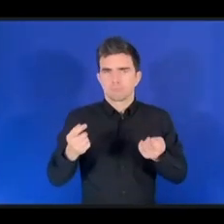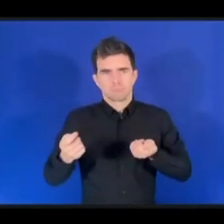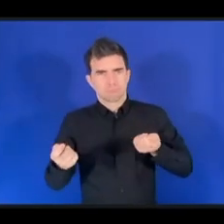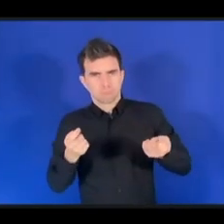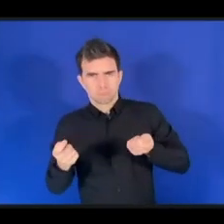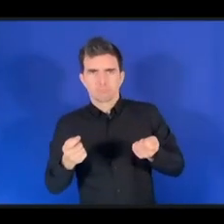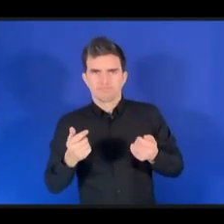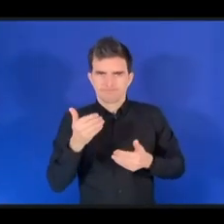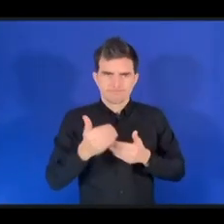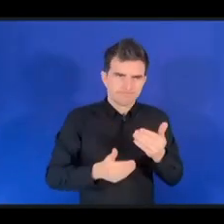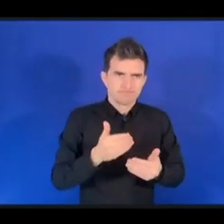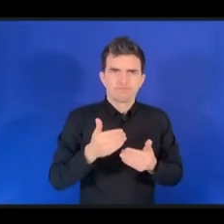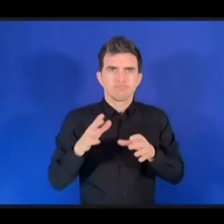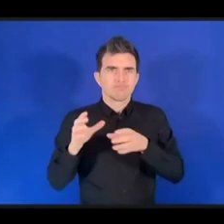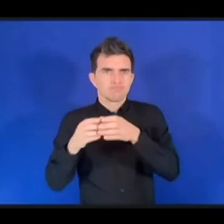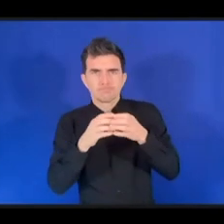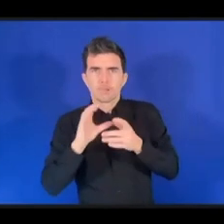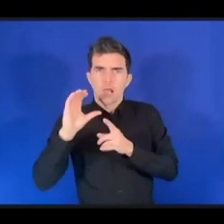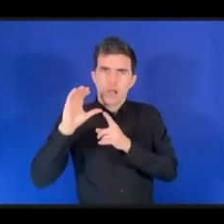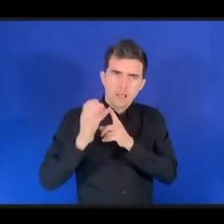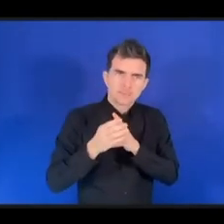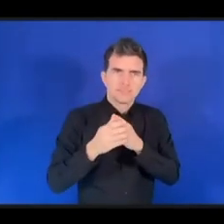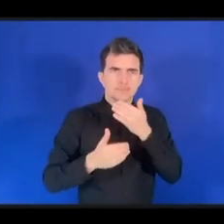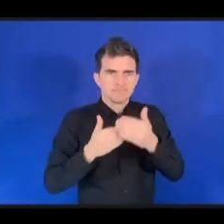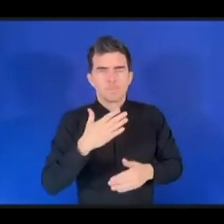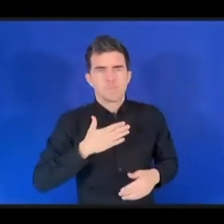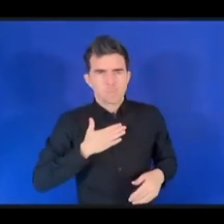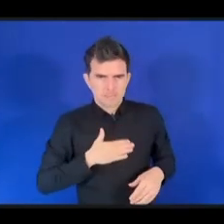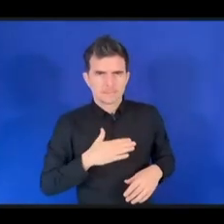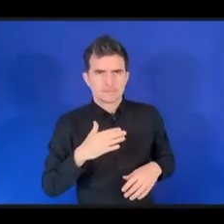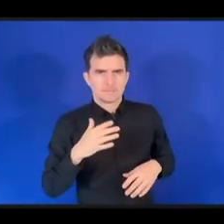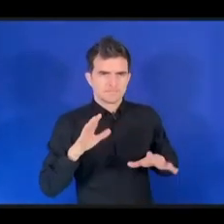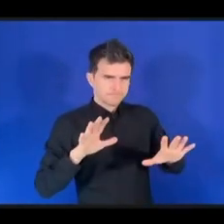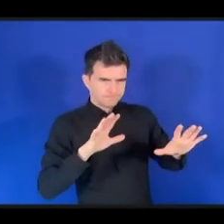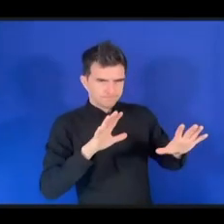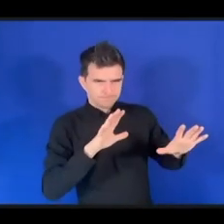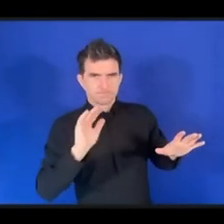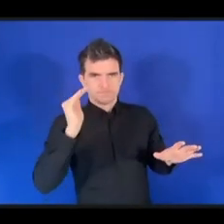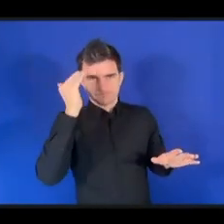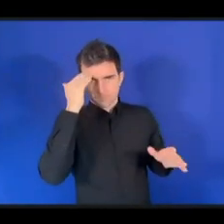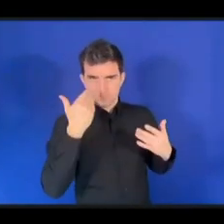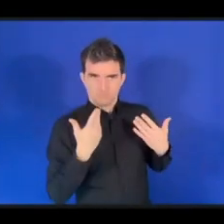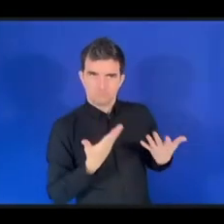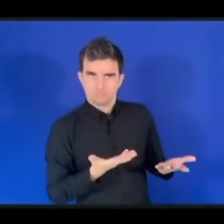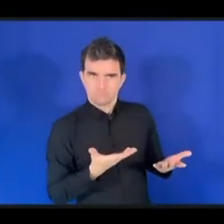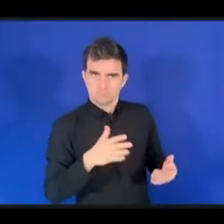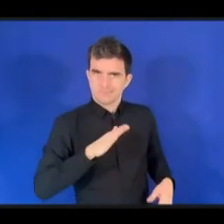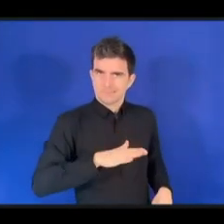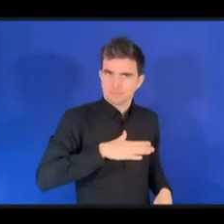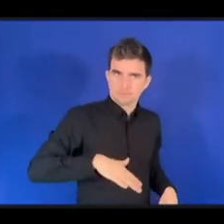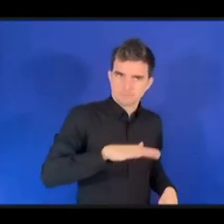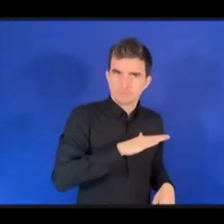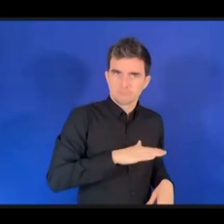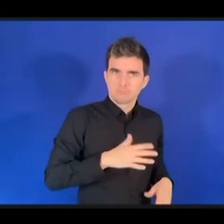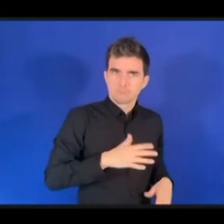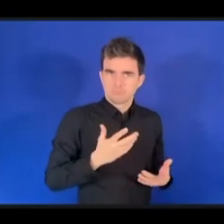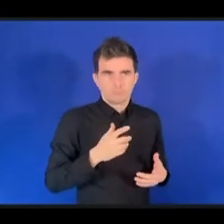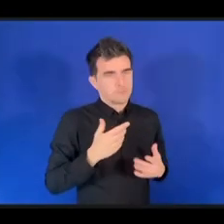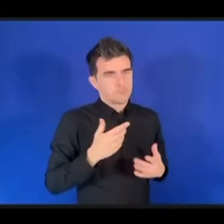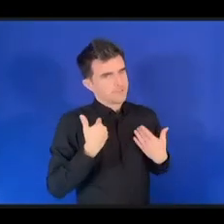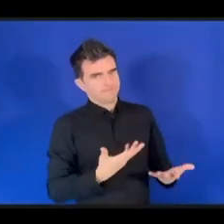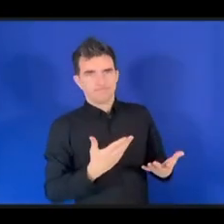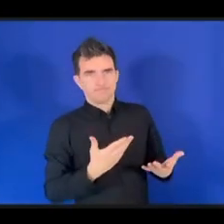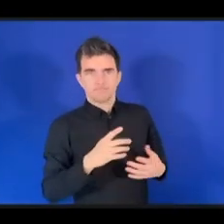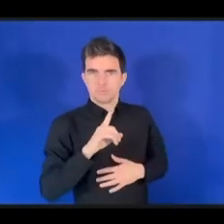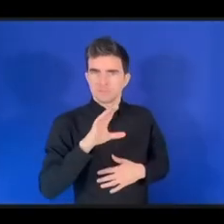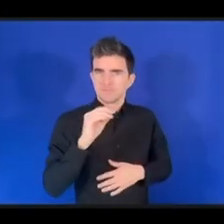в лице Министерства культуры теперь присутствует и в Киото. Министерство культуры